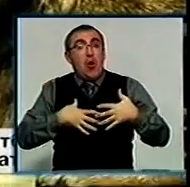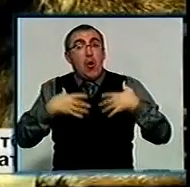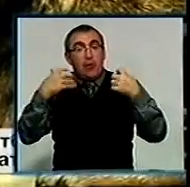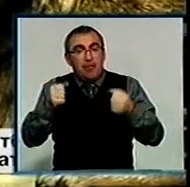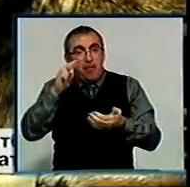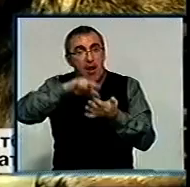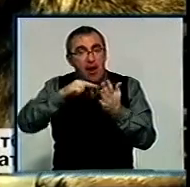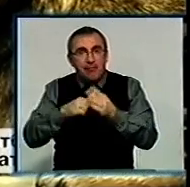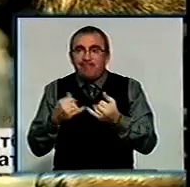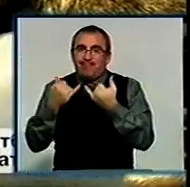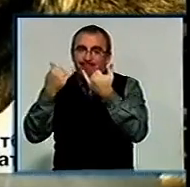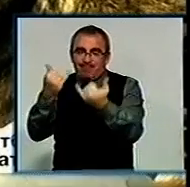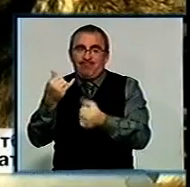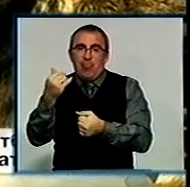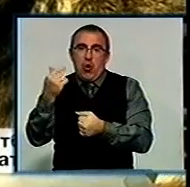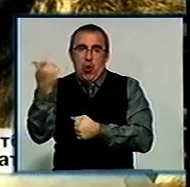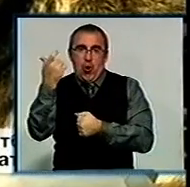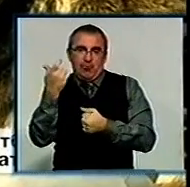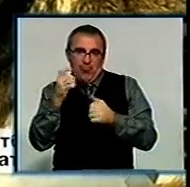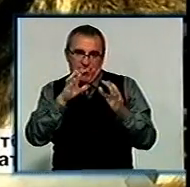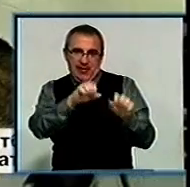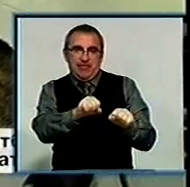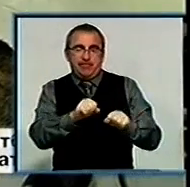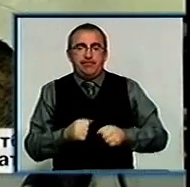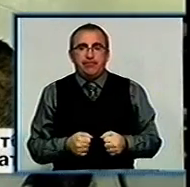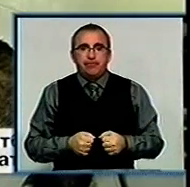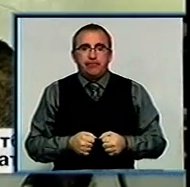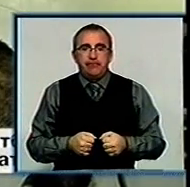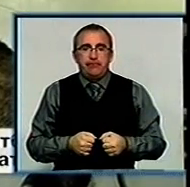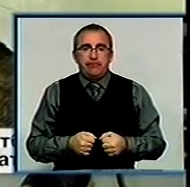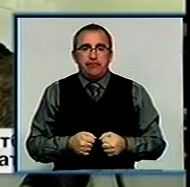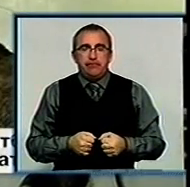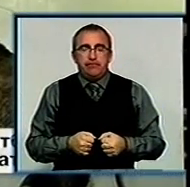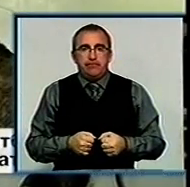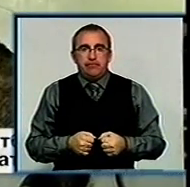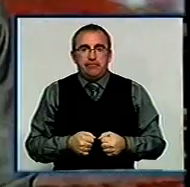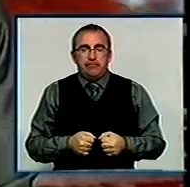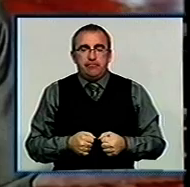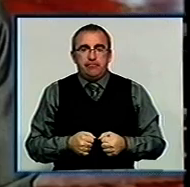планують знайти гідних господарів. Сергій Михайлін, Анатолій Басистий, Ілля Зеленкін. День за днем.